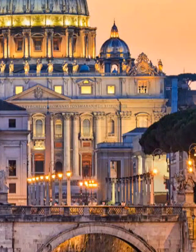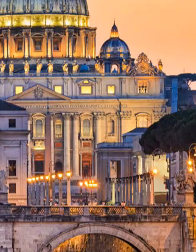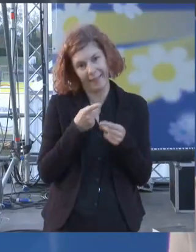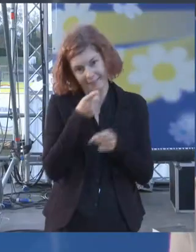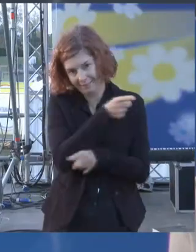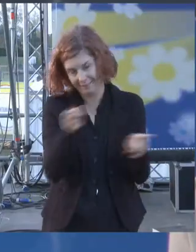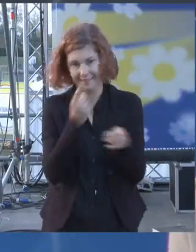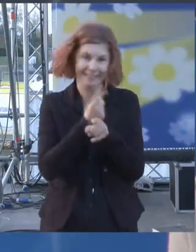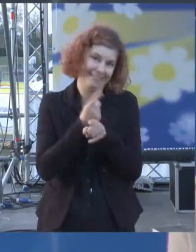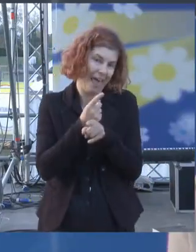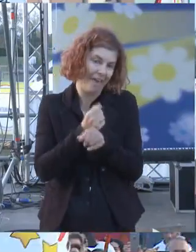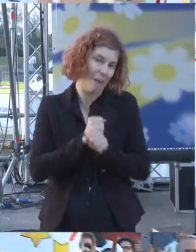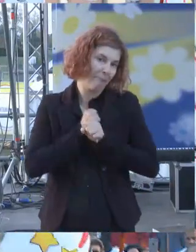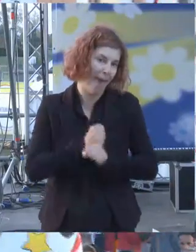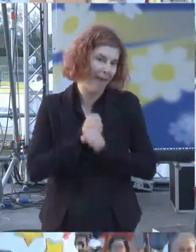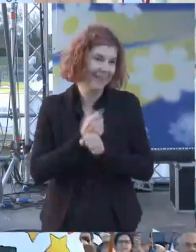secondo me va detto